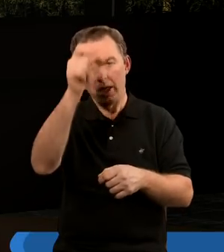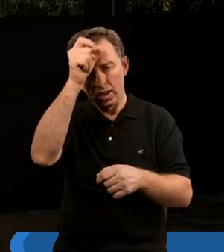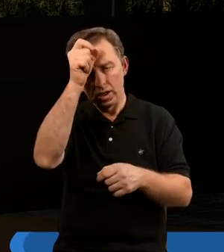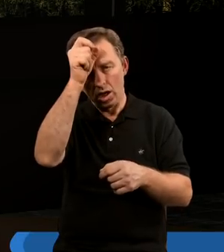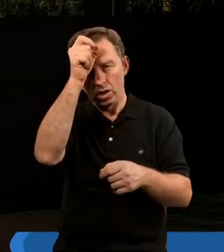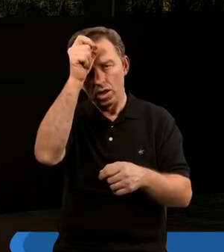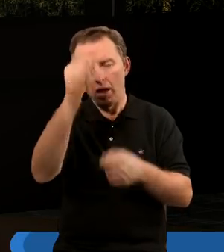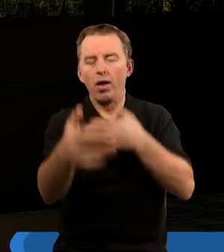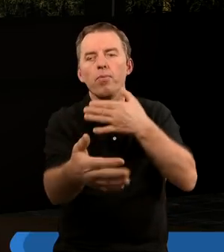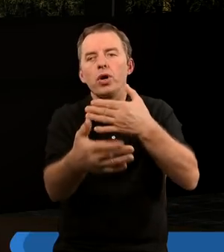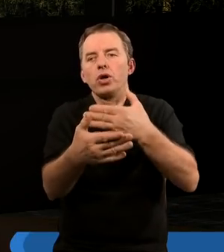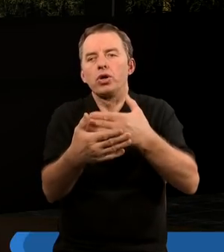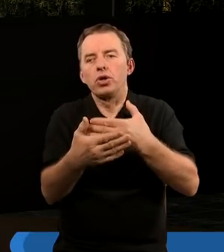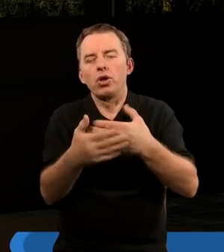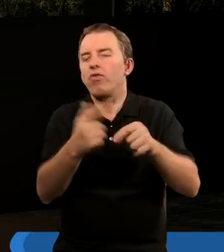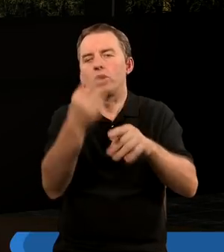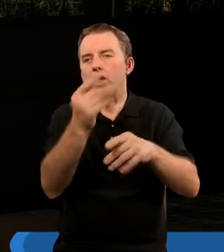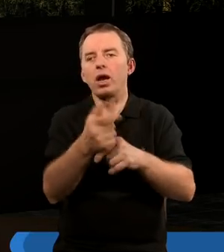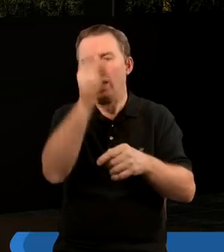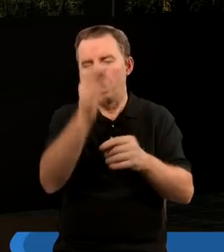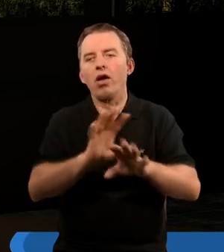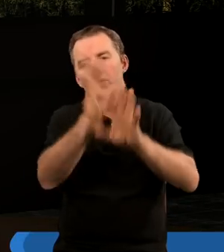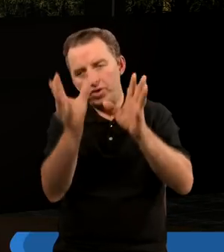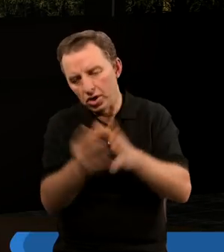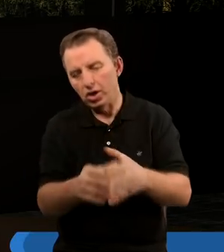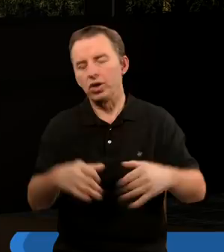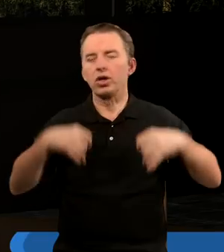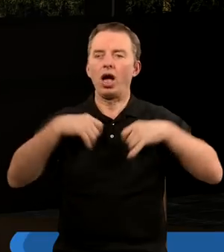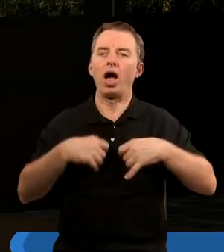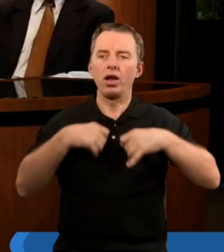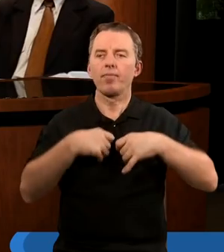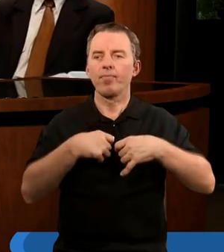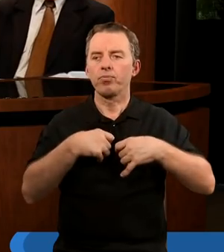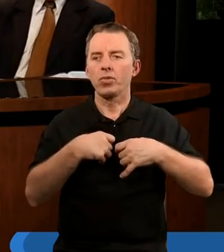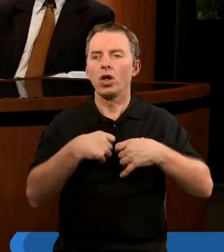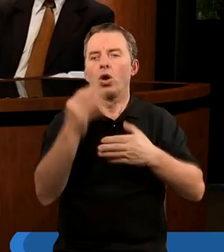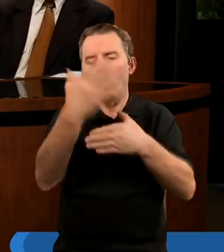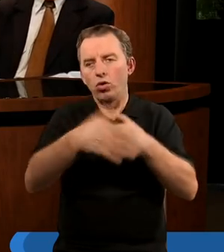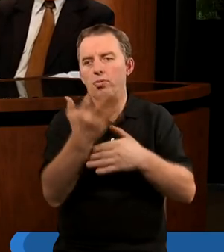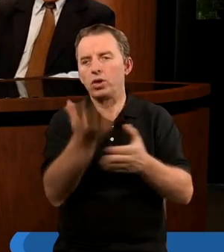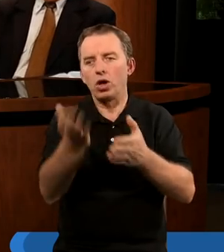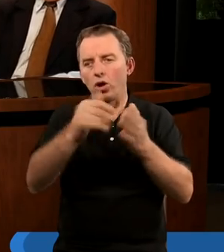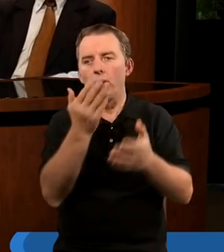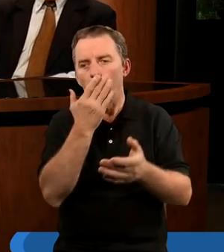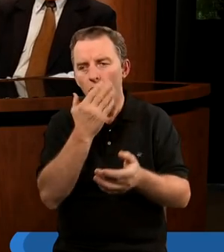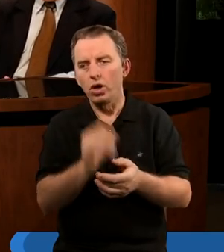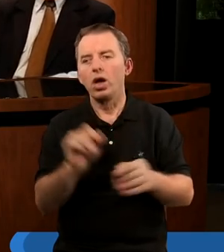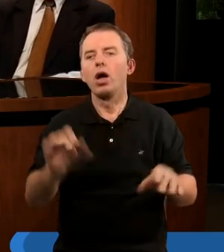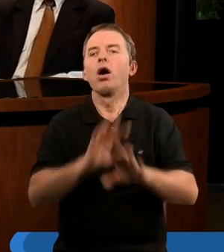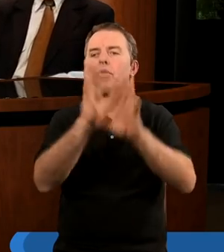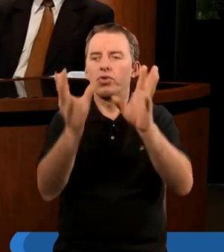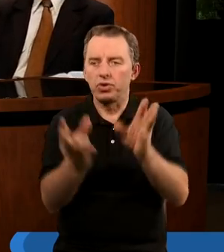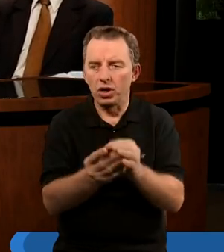które są najbliżej tronu Bożego. Wszystkich aniołów. A wreszcie końcówka piątego rozdziału nam mówi, że